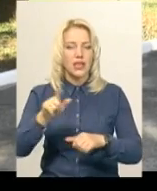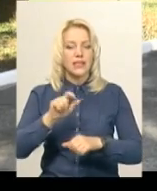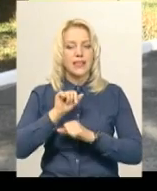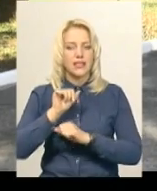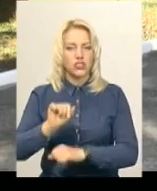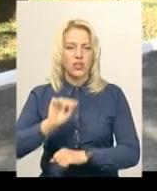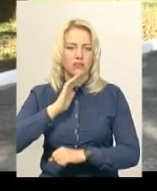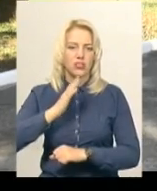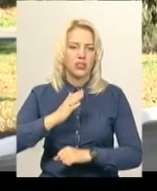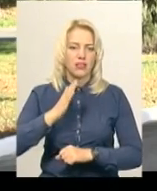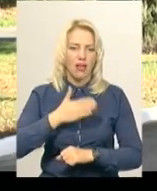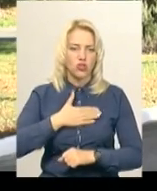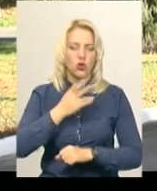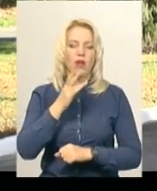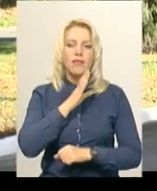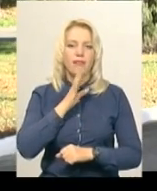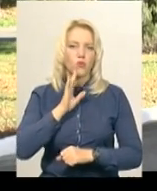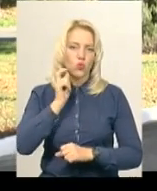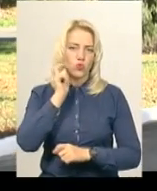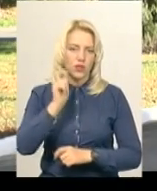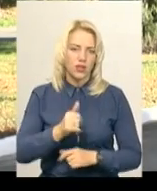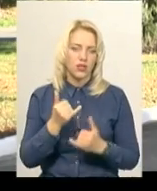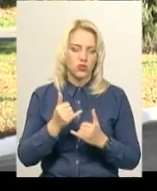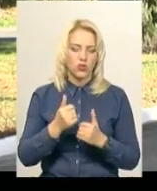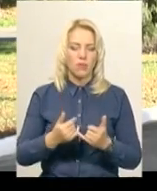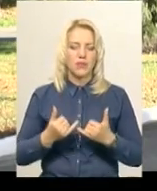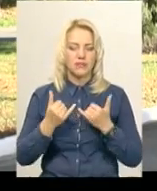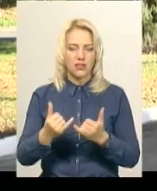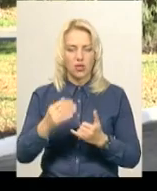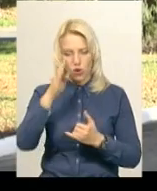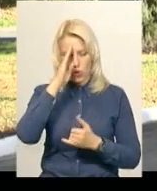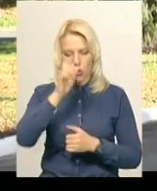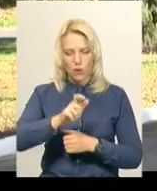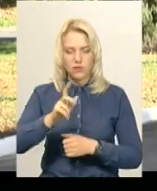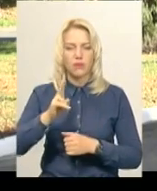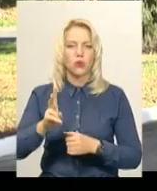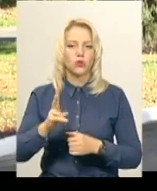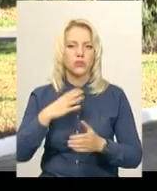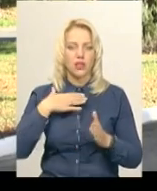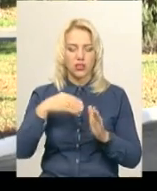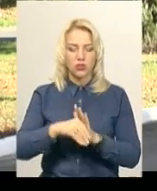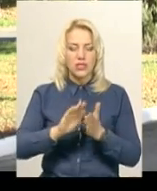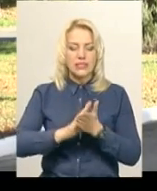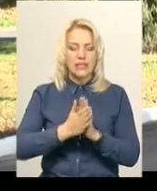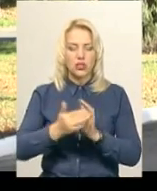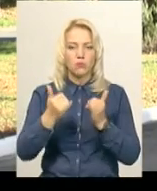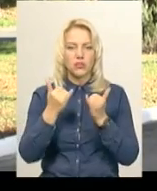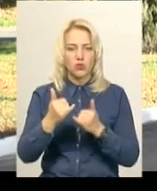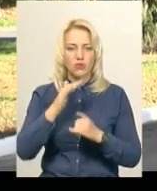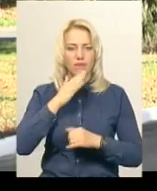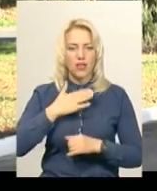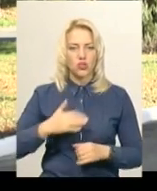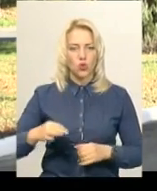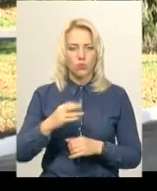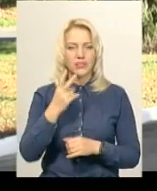захищаючи нашу неньку Україну. Пам'ятний стан ми сьогодні відкрити для хлопців наших, які загинули. Станом на сьогодні в нас в області ця цифра вже перейшла за